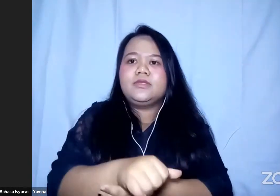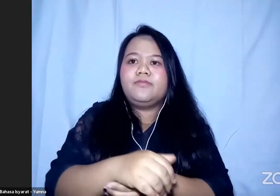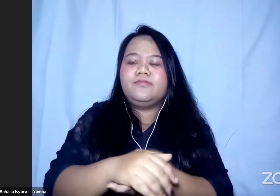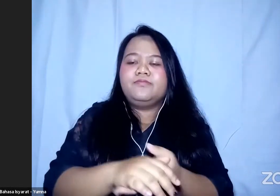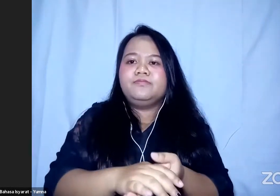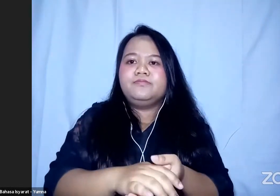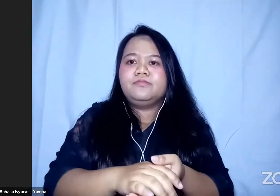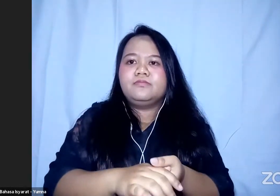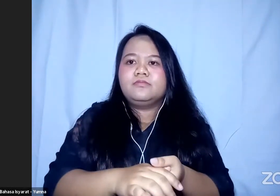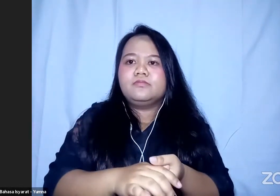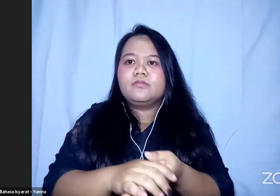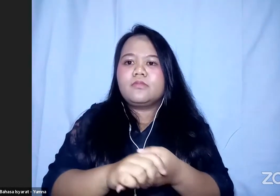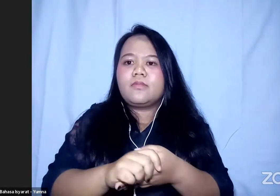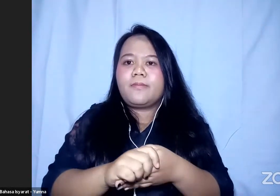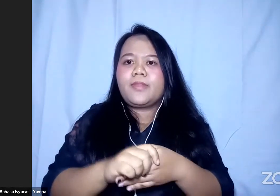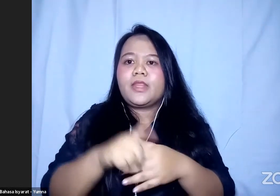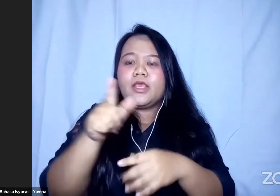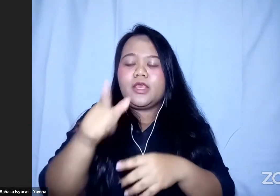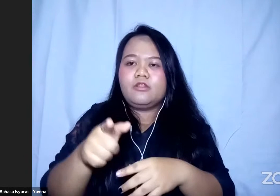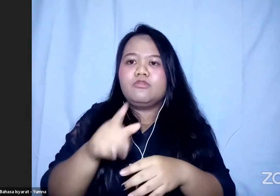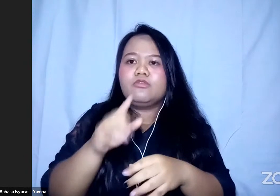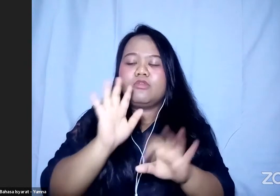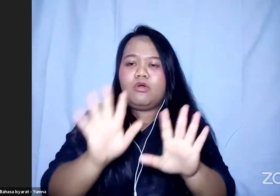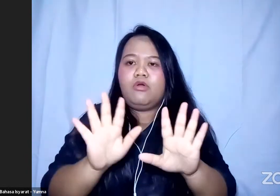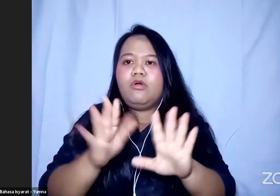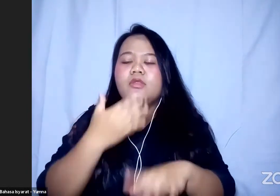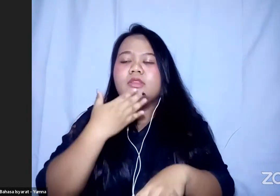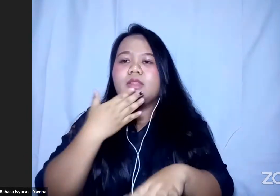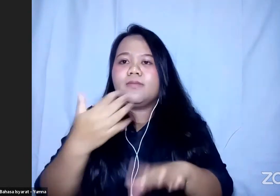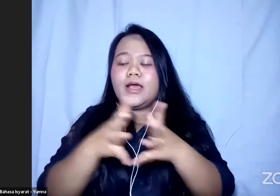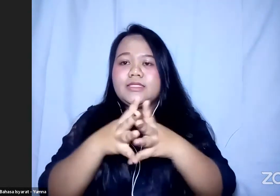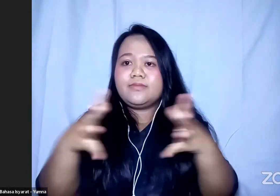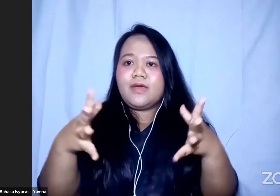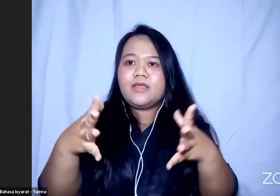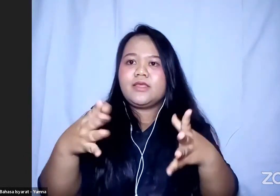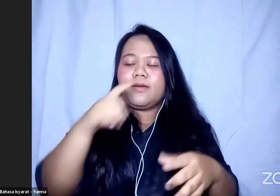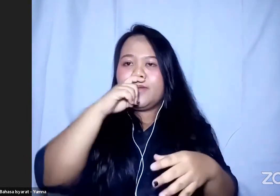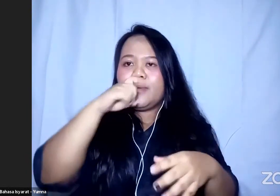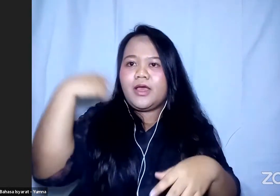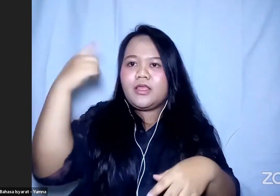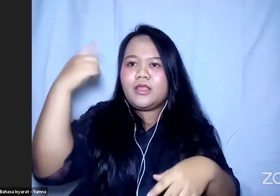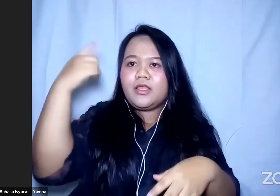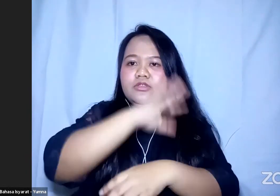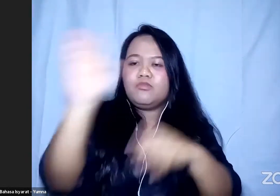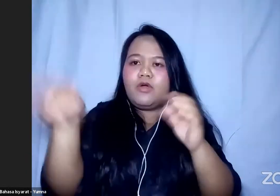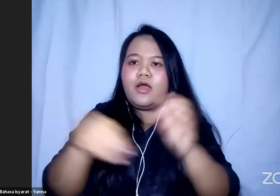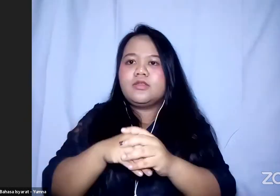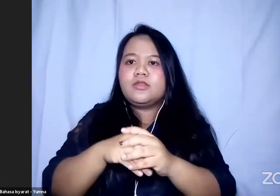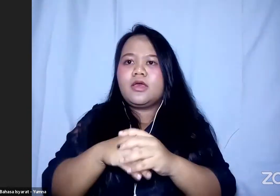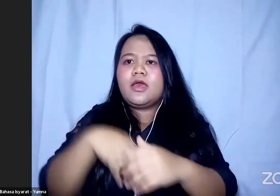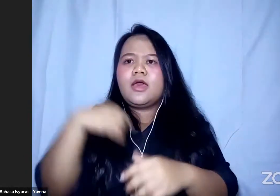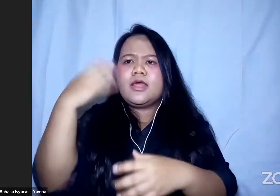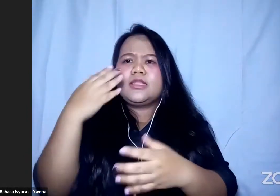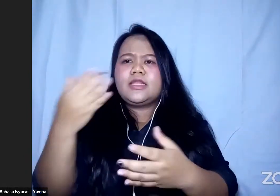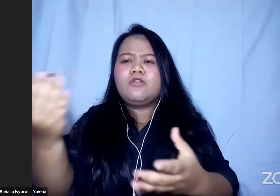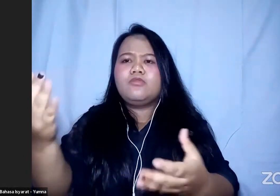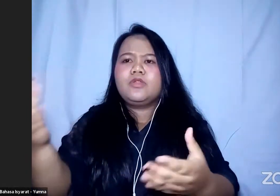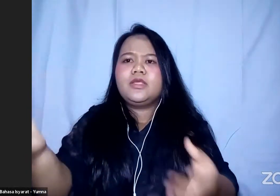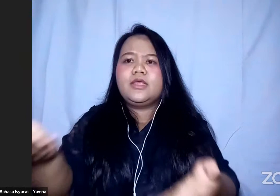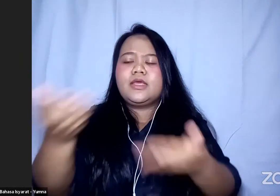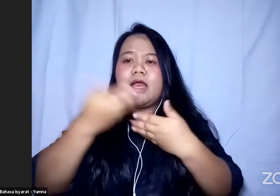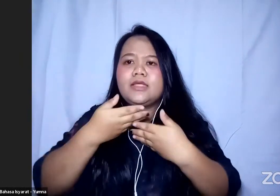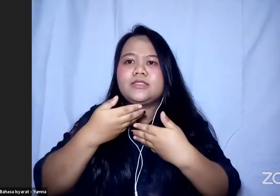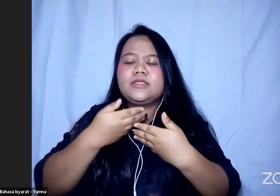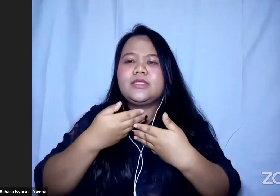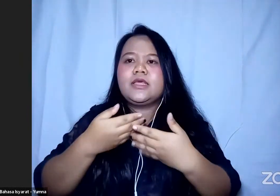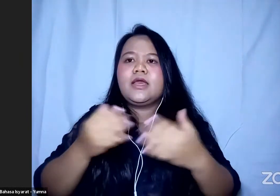Kemudian Itu saja Terima kasih Banyak Bapak Ibu Semua Semoga Kita Selalu Diberikan Pelindungan Dari Yang Maha